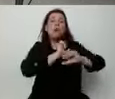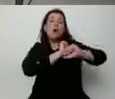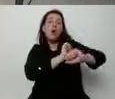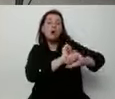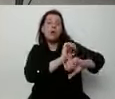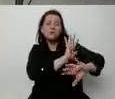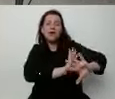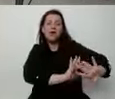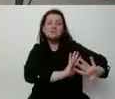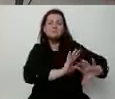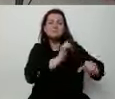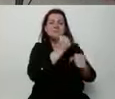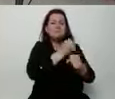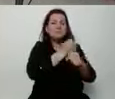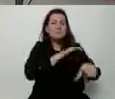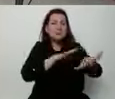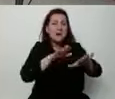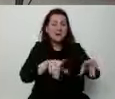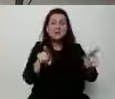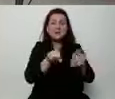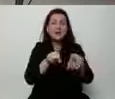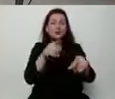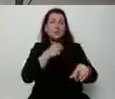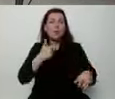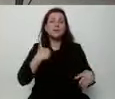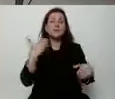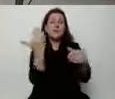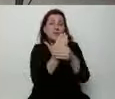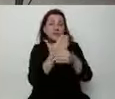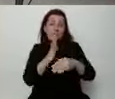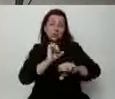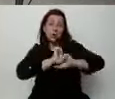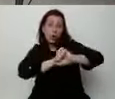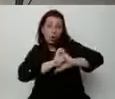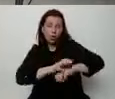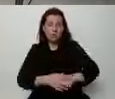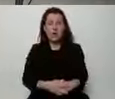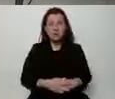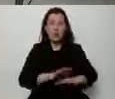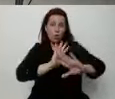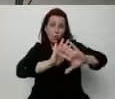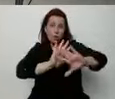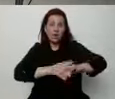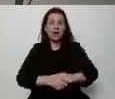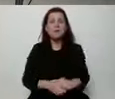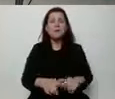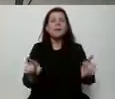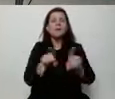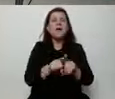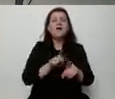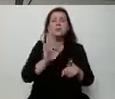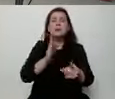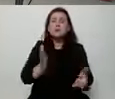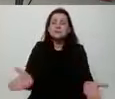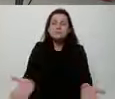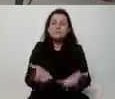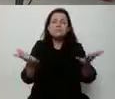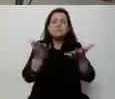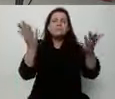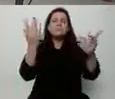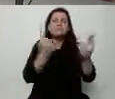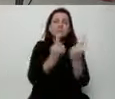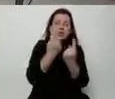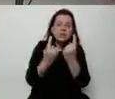Które będą chronić polskie firmy. Takie rozwiązania, które będą wspierać przedsiębiorczość. Które nie pozwolą na